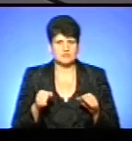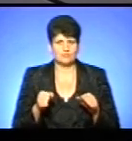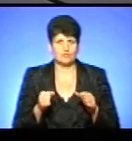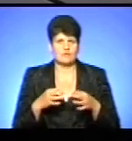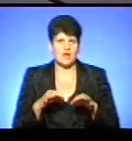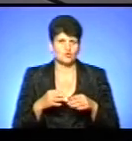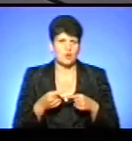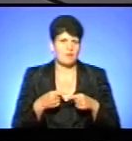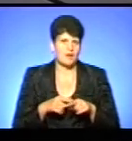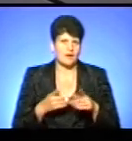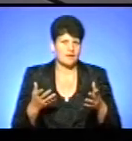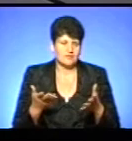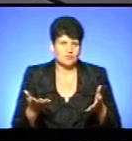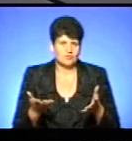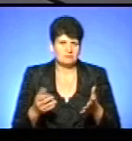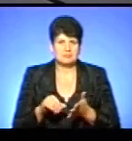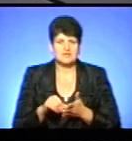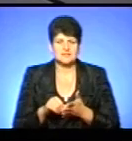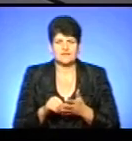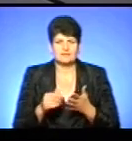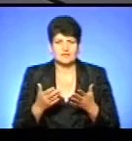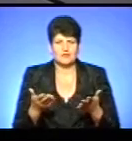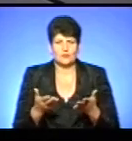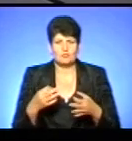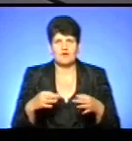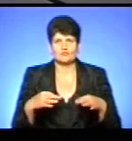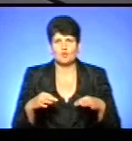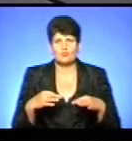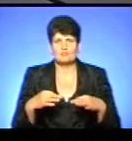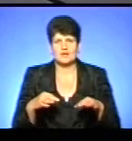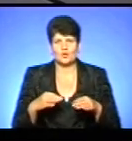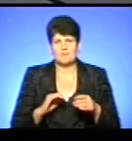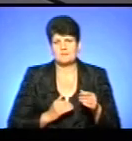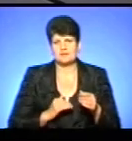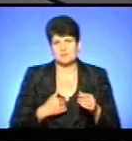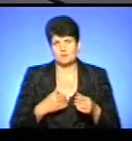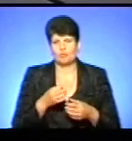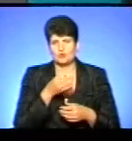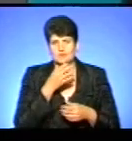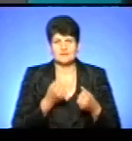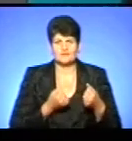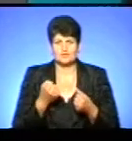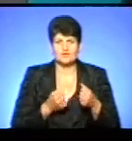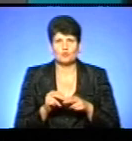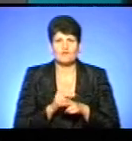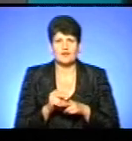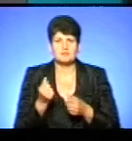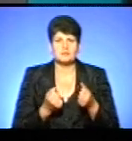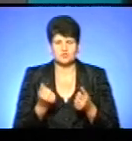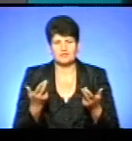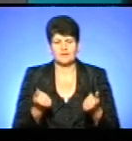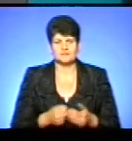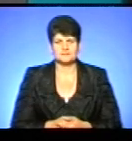автомеханіком, можливо, якимось представником автомобільного бізнесу. Мені просто подобається автомобілі. Тобто лікували би машини? Думаю, і так.